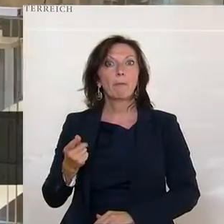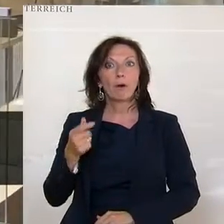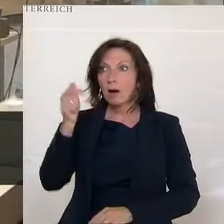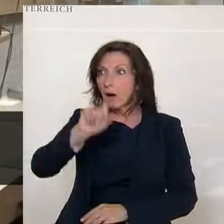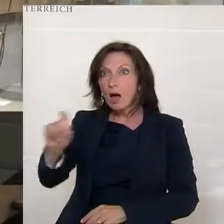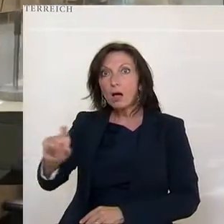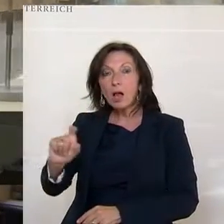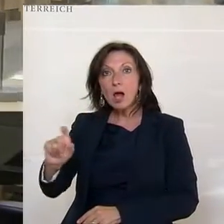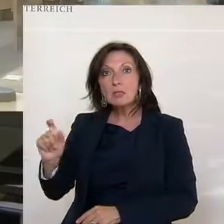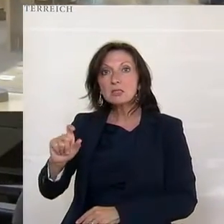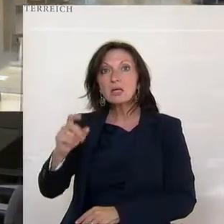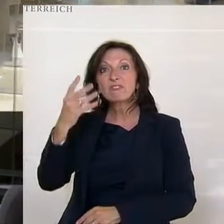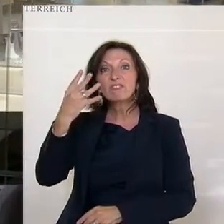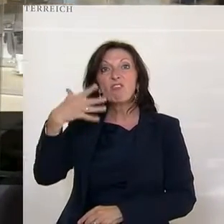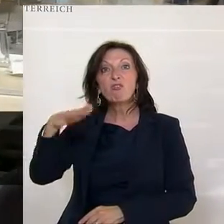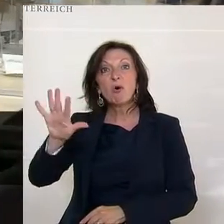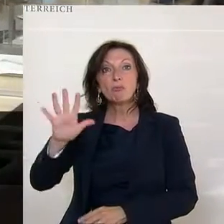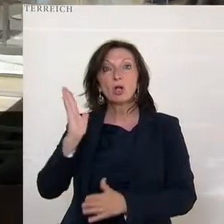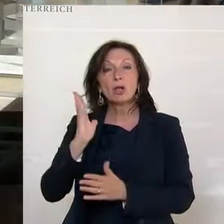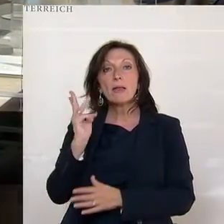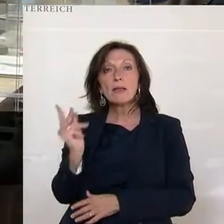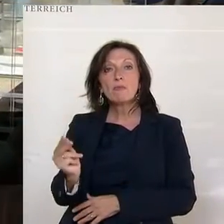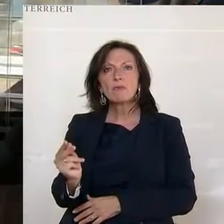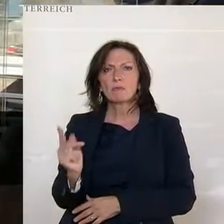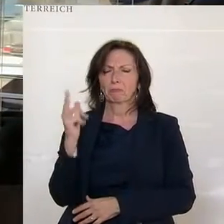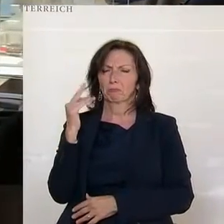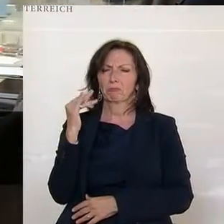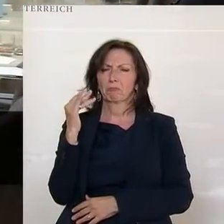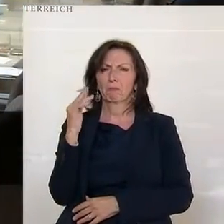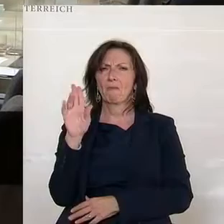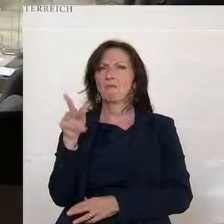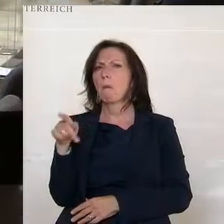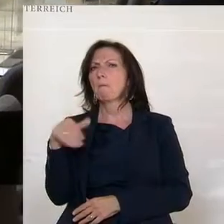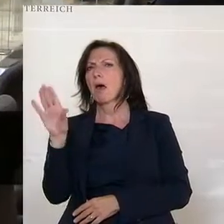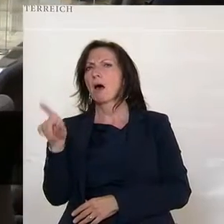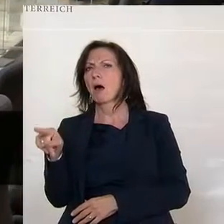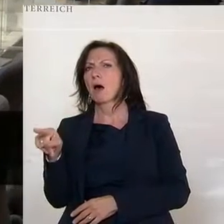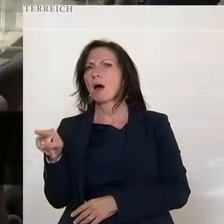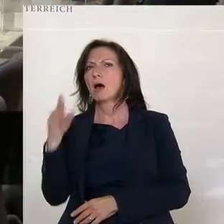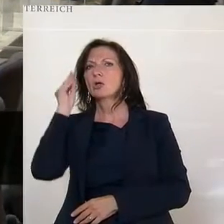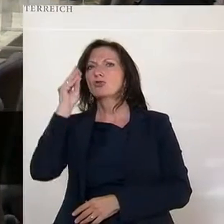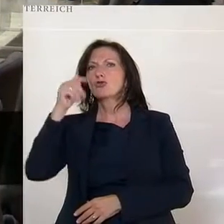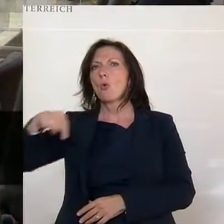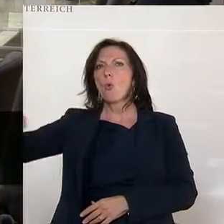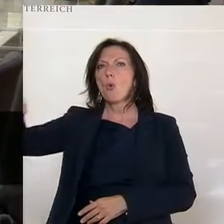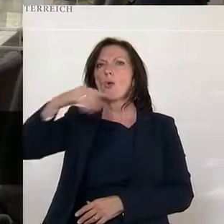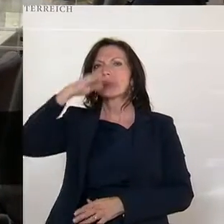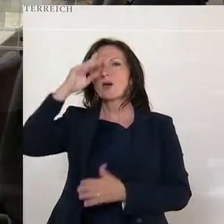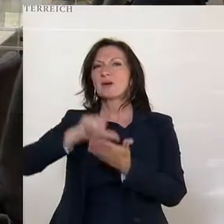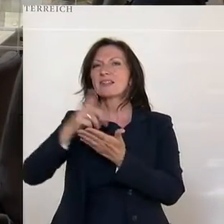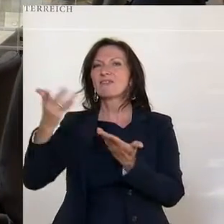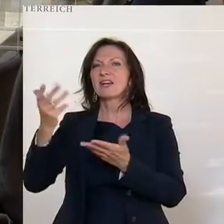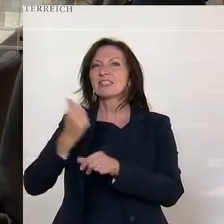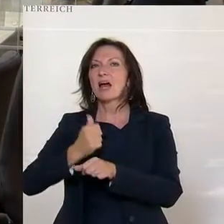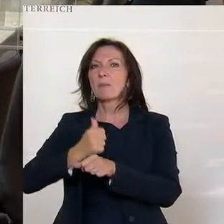hat eine Durchimpfung von vier Fünftel. Sie hat sich natürlich gefragt, warum ist das der Fall? Was haben dort die Schülerinnen und Schüler über den Sommer gemacht? Sie haben die